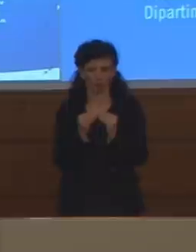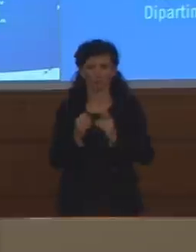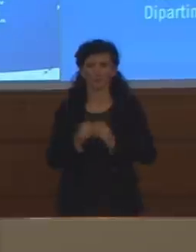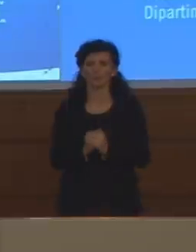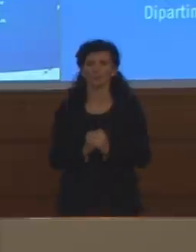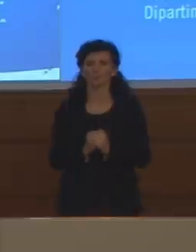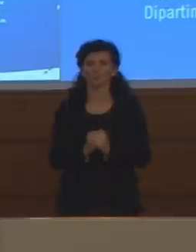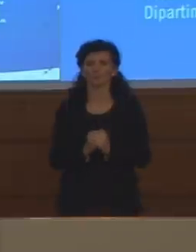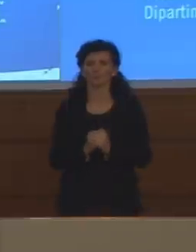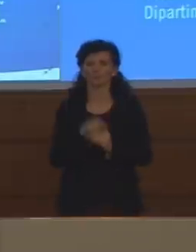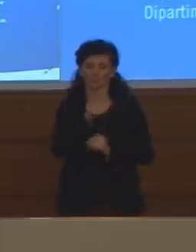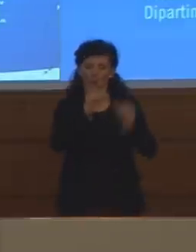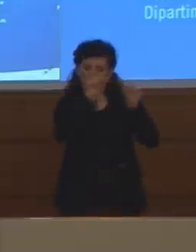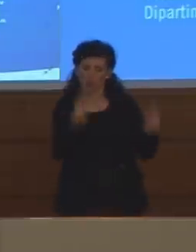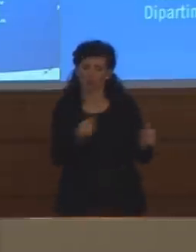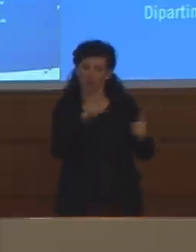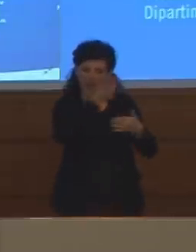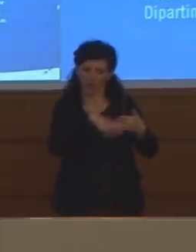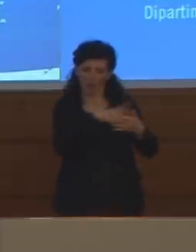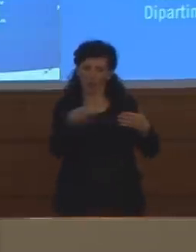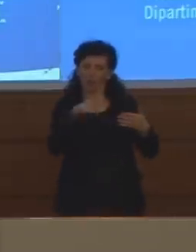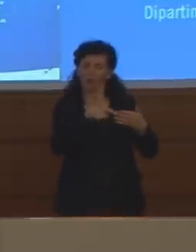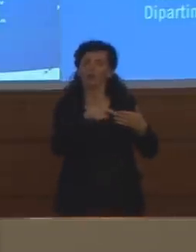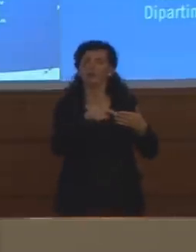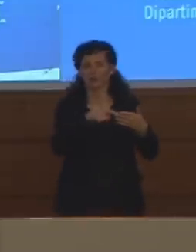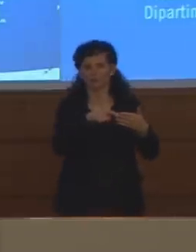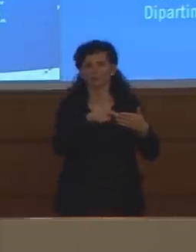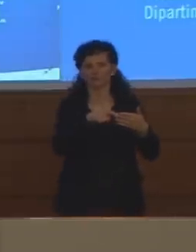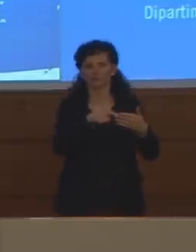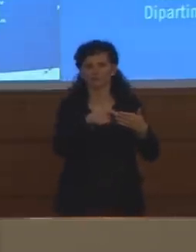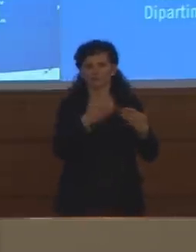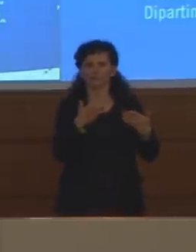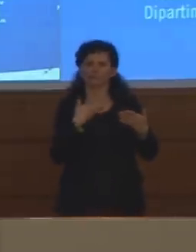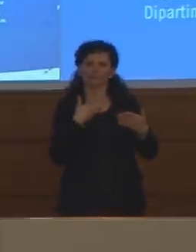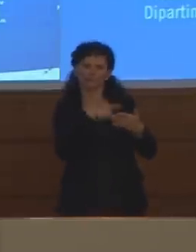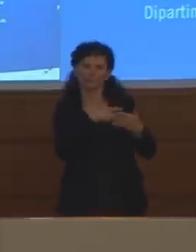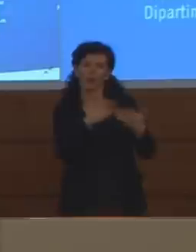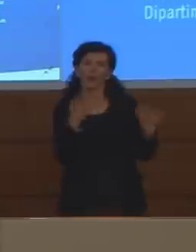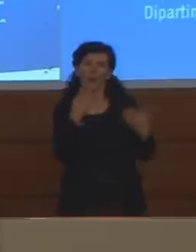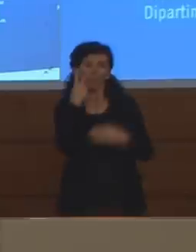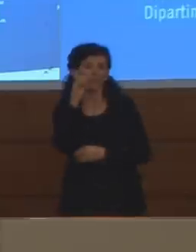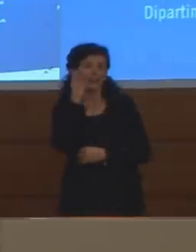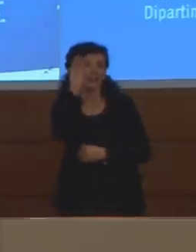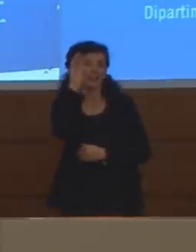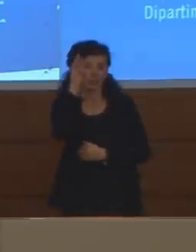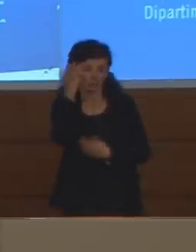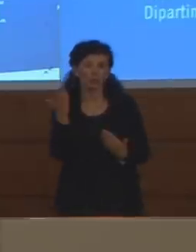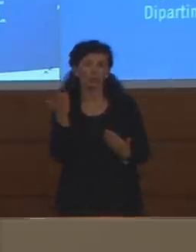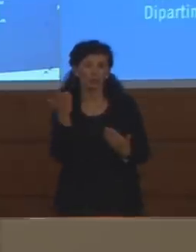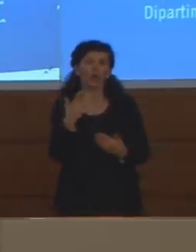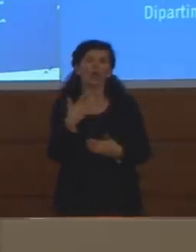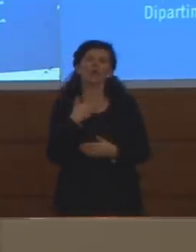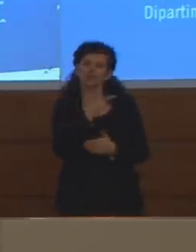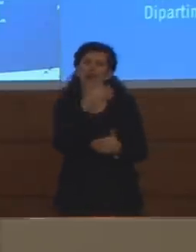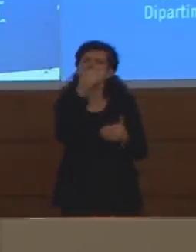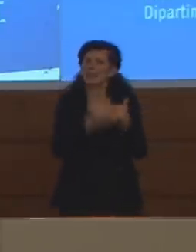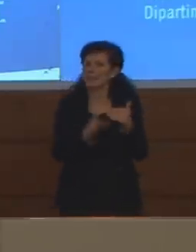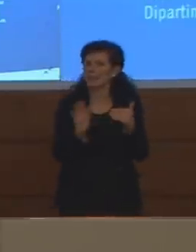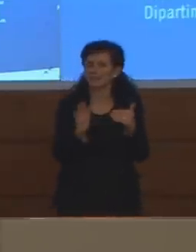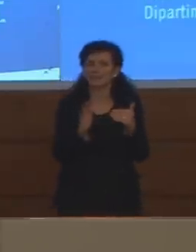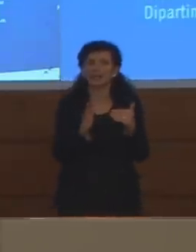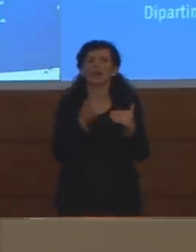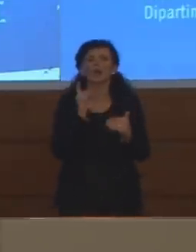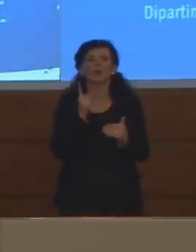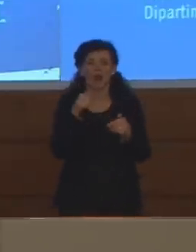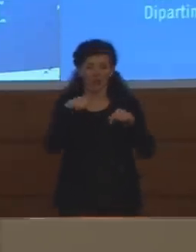Ovviamente sono modelli che hanno dei limiti intrinseci, che sono quelli di prevedere il futuro, e hanno anche dei limiti intrinseci che non sappiamo da